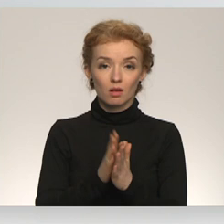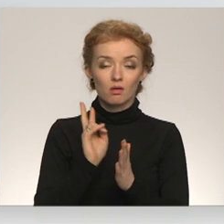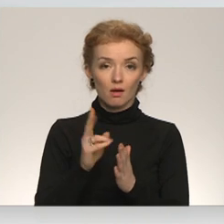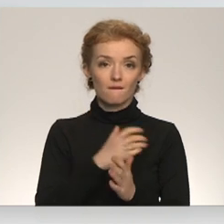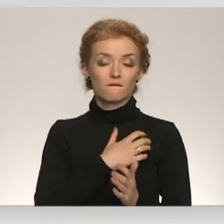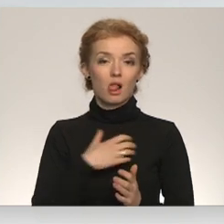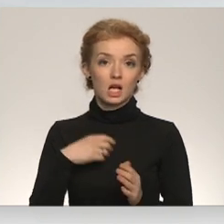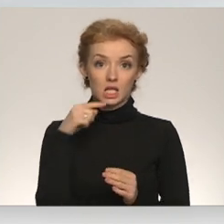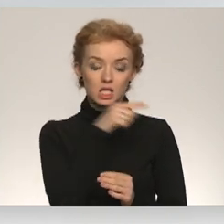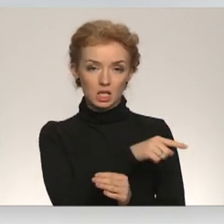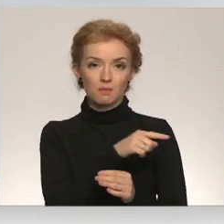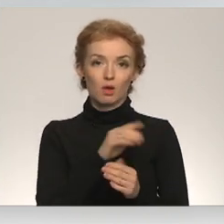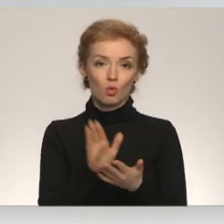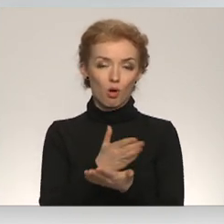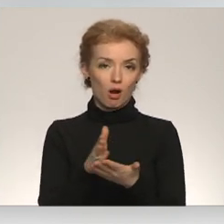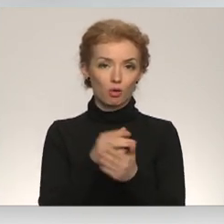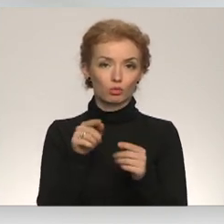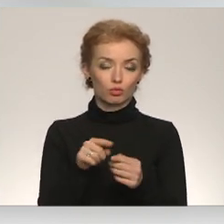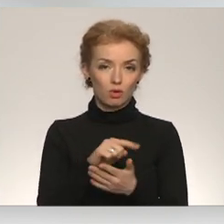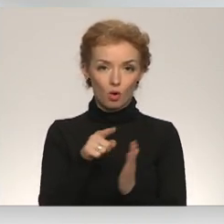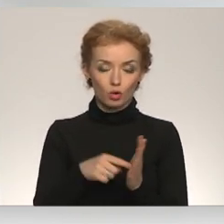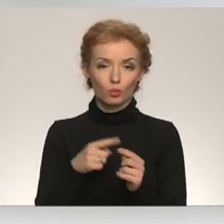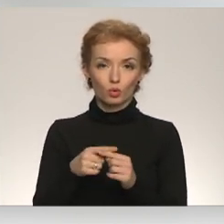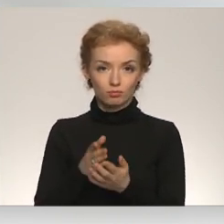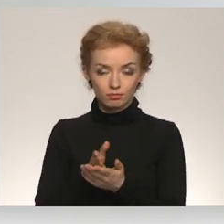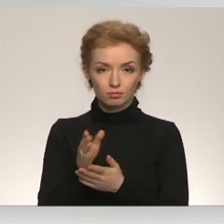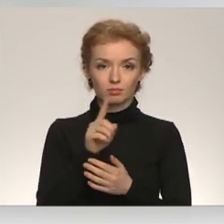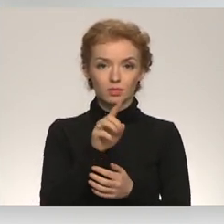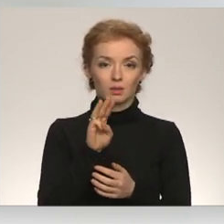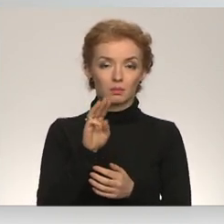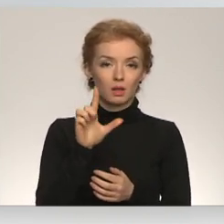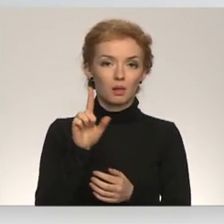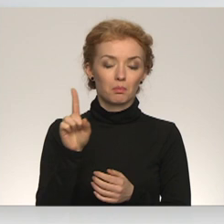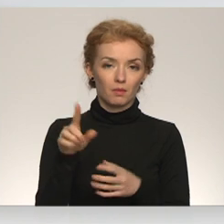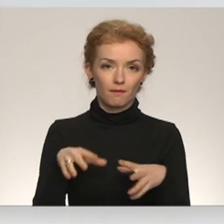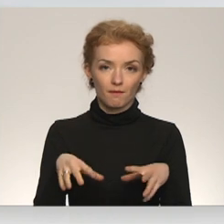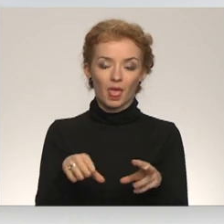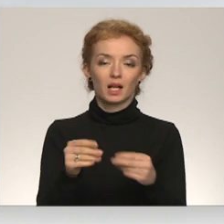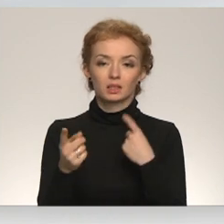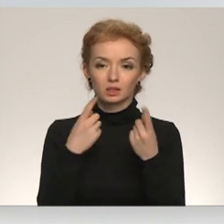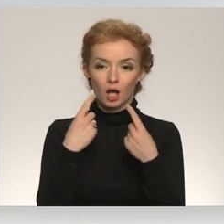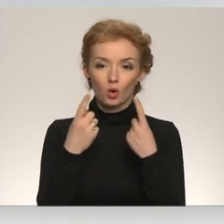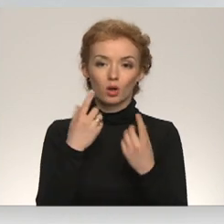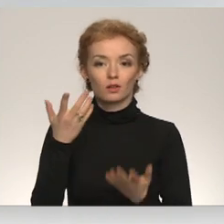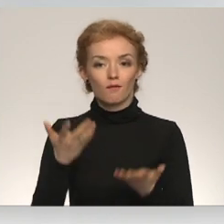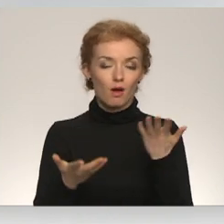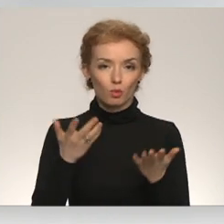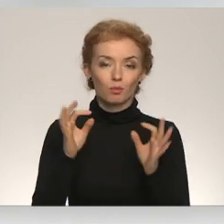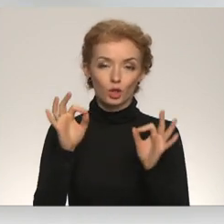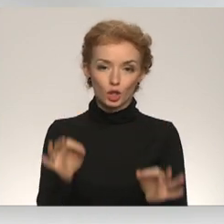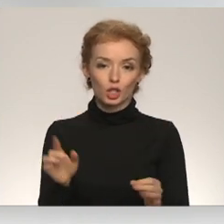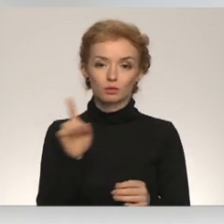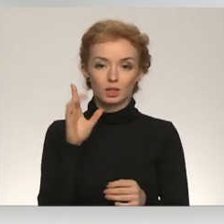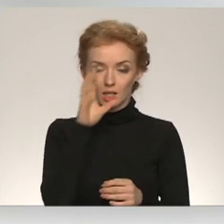līmenī šo jautājumu risinās un dosies uz TMLP veikt sarunas. Varbūt pat tiešām ir